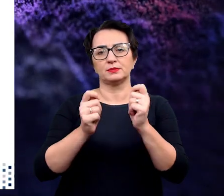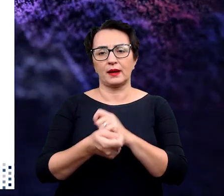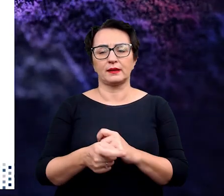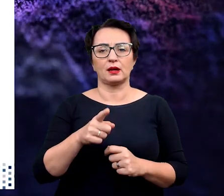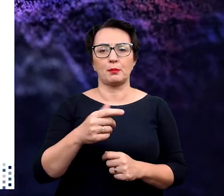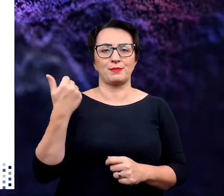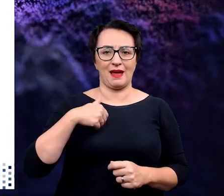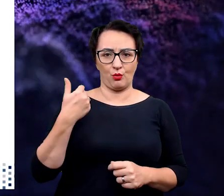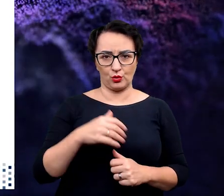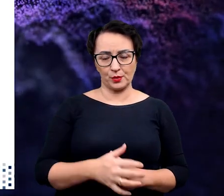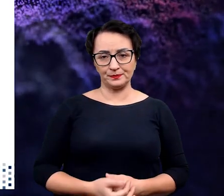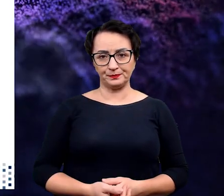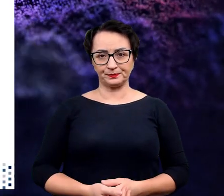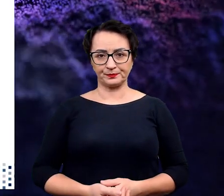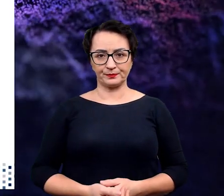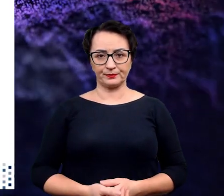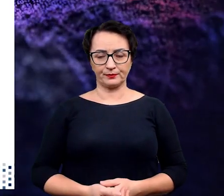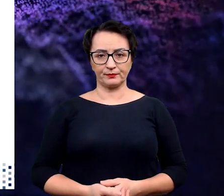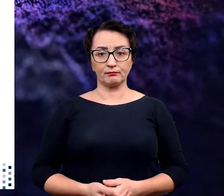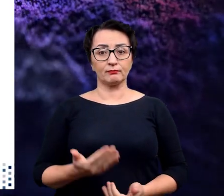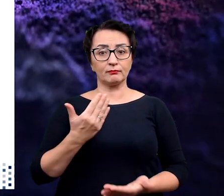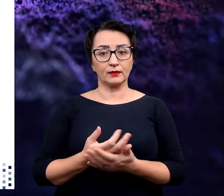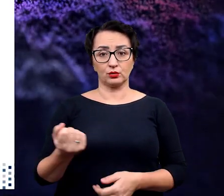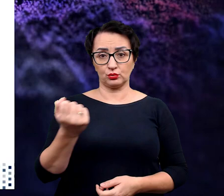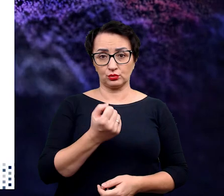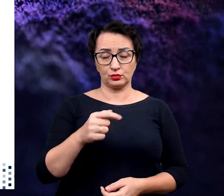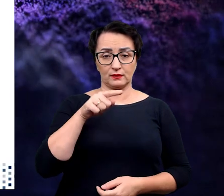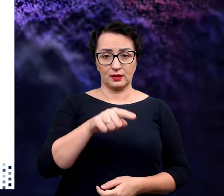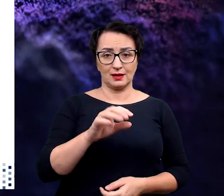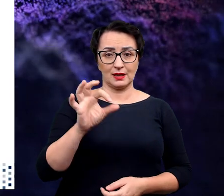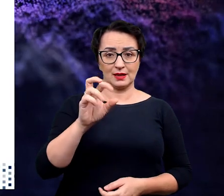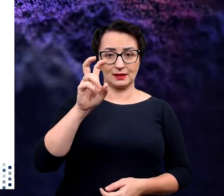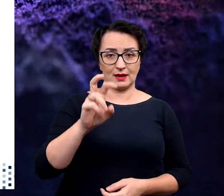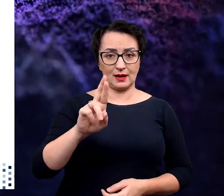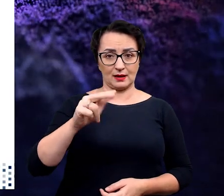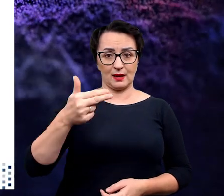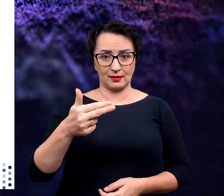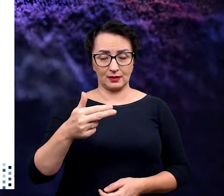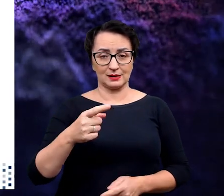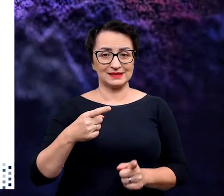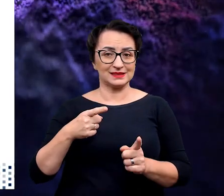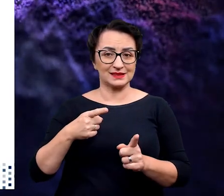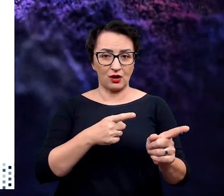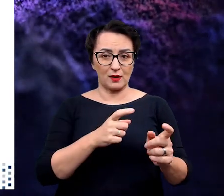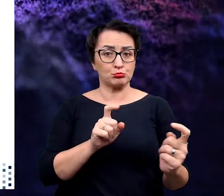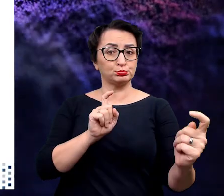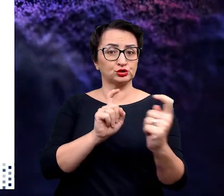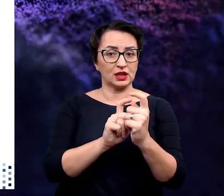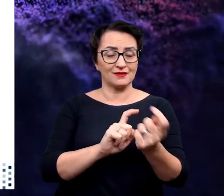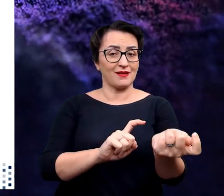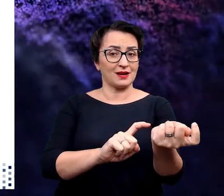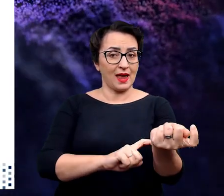które potem byłoby przekształcone w funkcjonalne białko. Wobec tego zastosowanie danego SHRNA, jak to się mówi, skierowanego